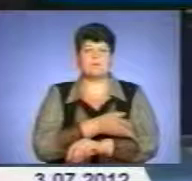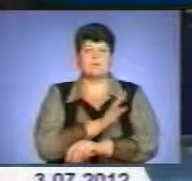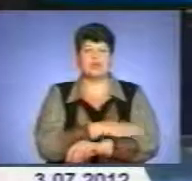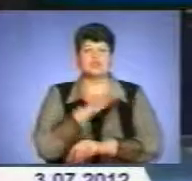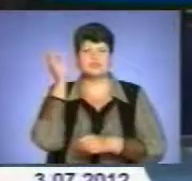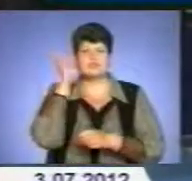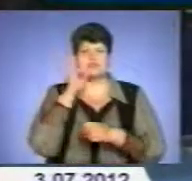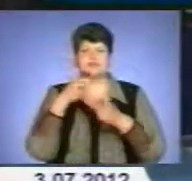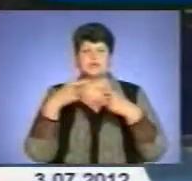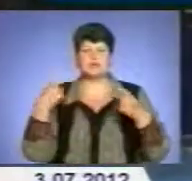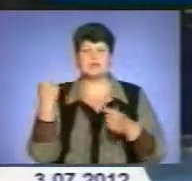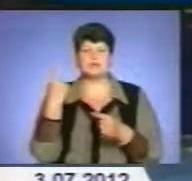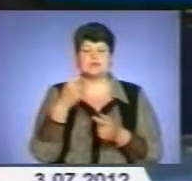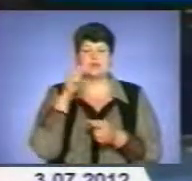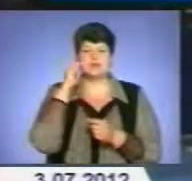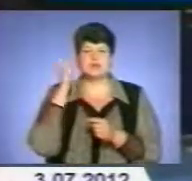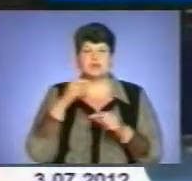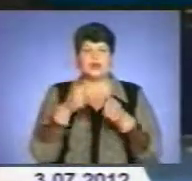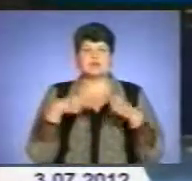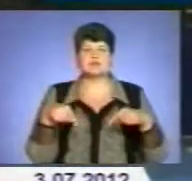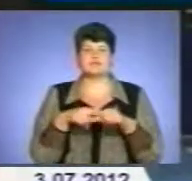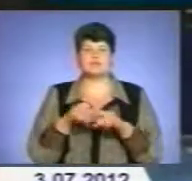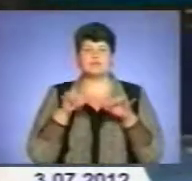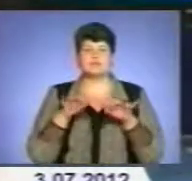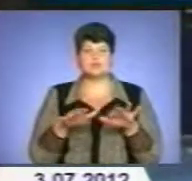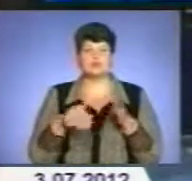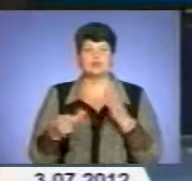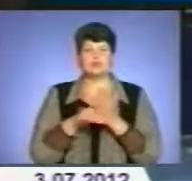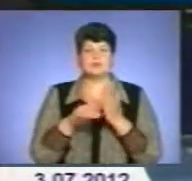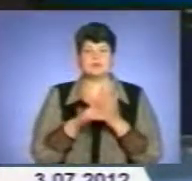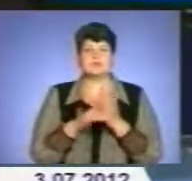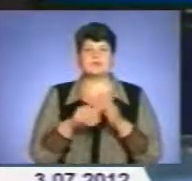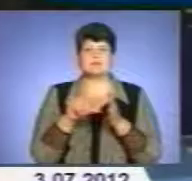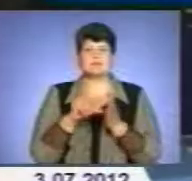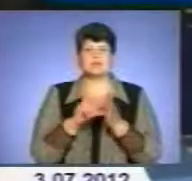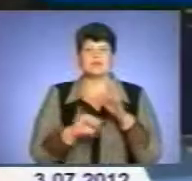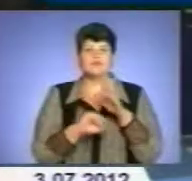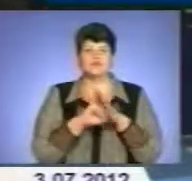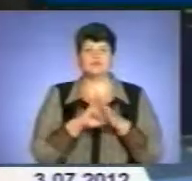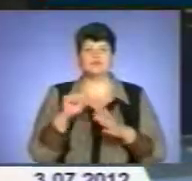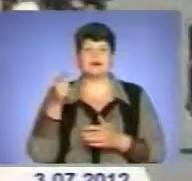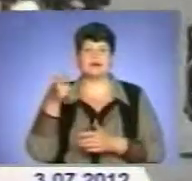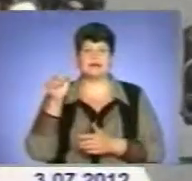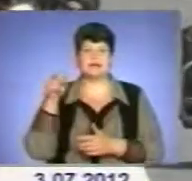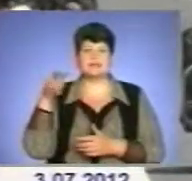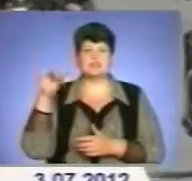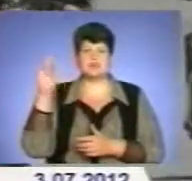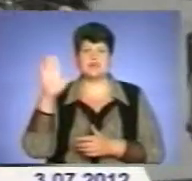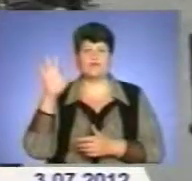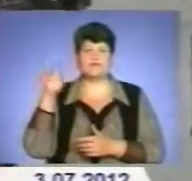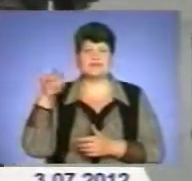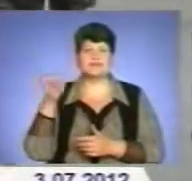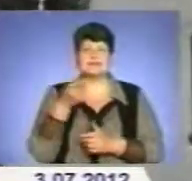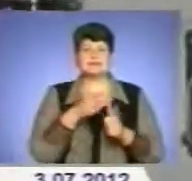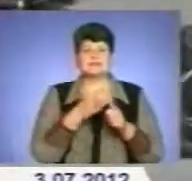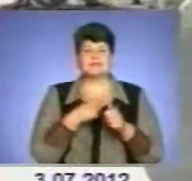України. Організувати подію місцевому клубу допомогли представники фонду «Галичина-Волень». Деталі у наступному сюжеті. Їх називають